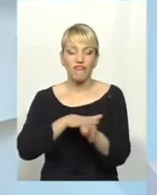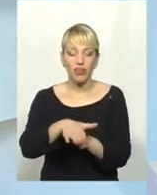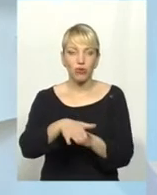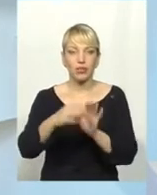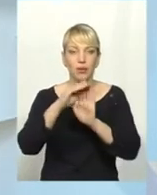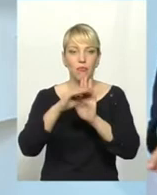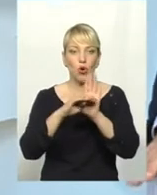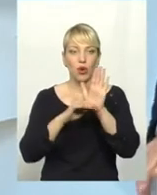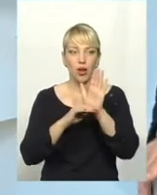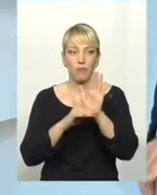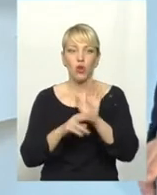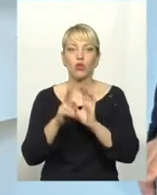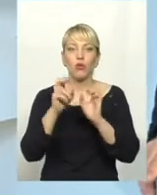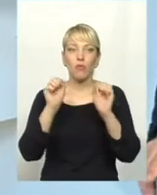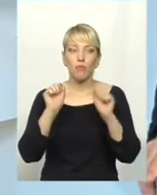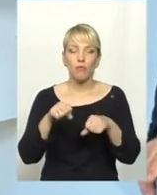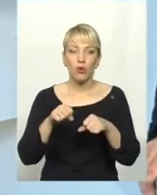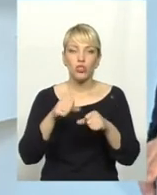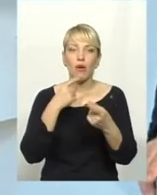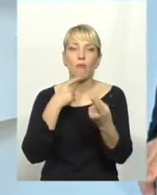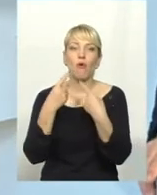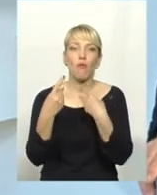психологічний контакт з лікарем,